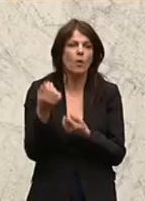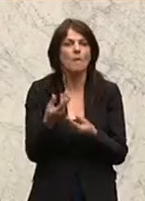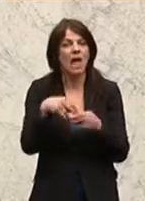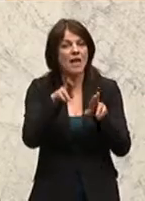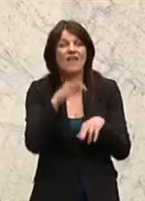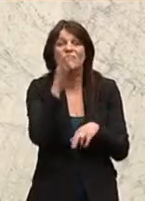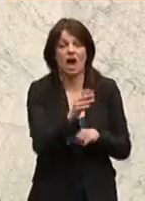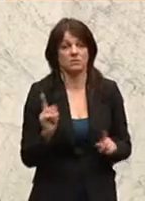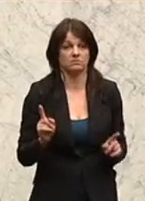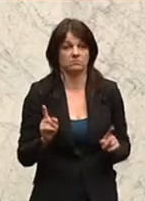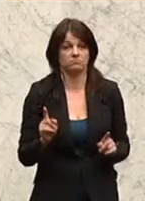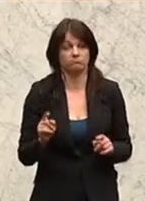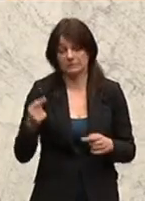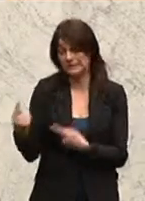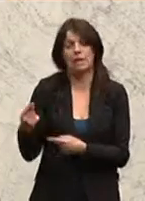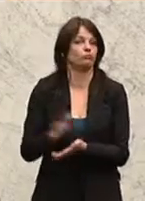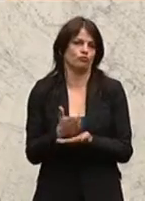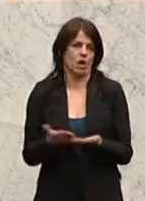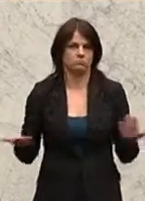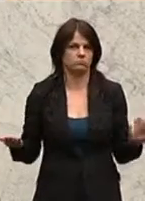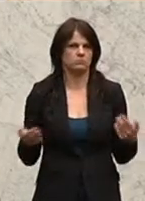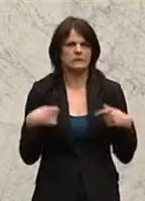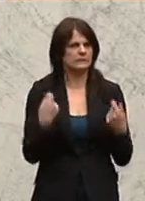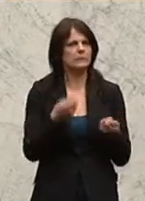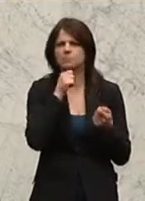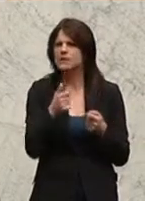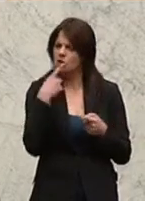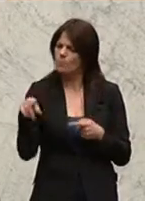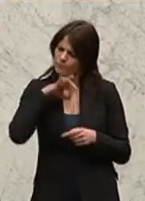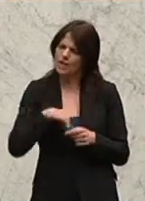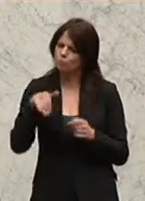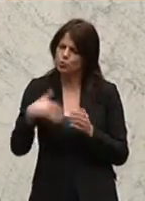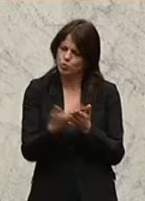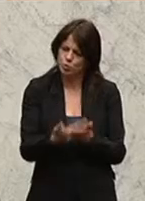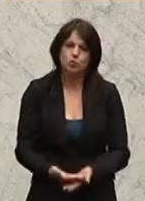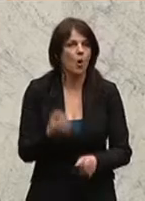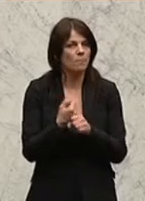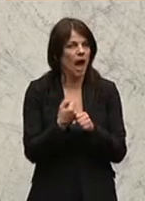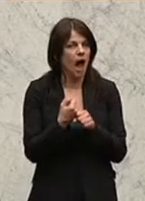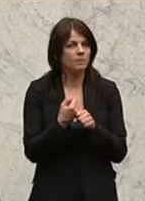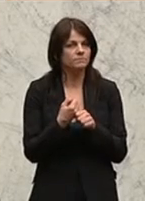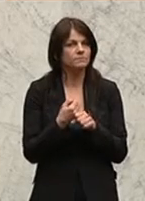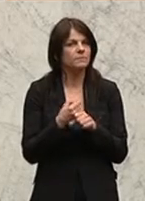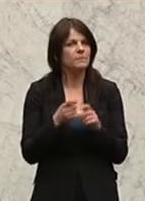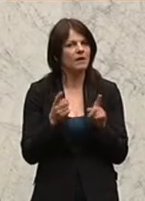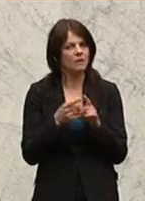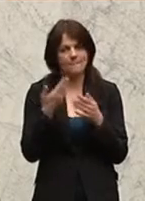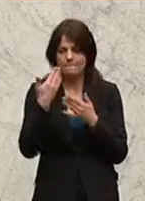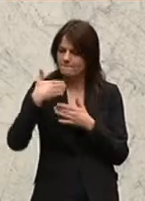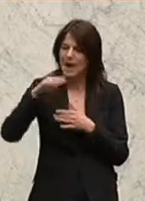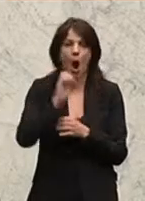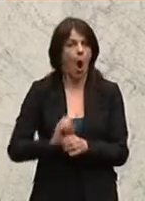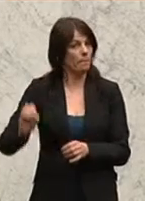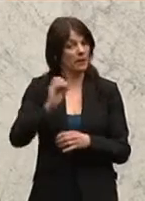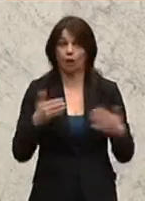befrägt oder nicht. Es gibt keine vorgeschriebene Vorgehensweise, dass das in irgendeiner Weise stärker objektiviert werden